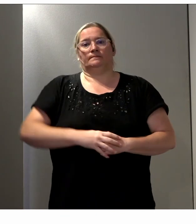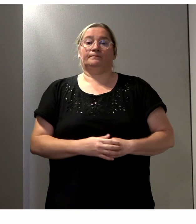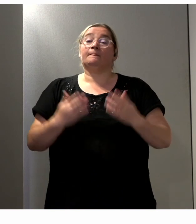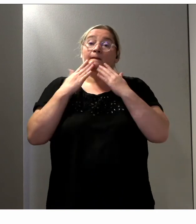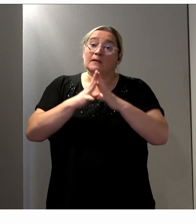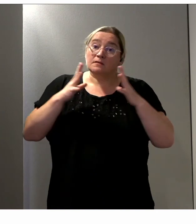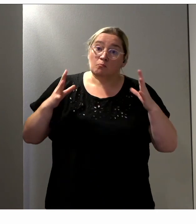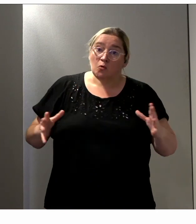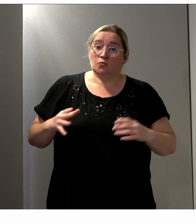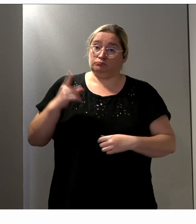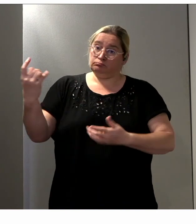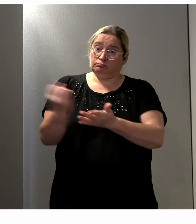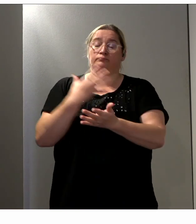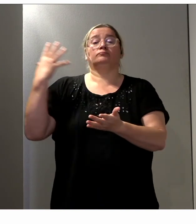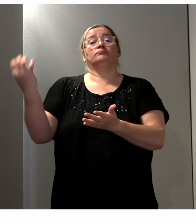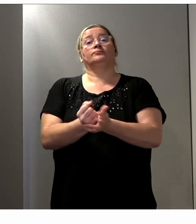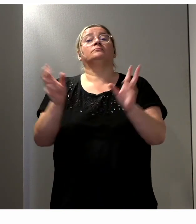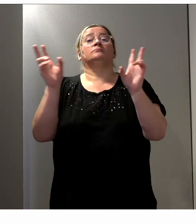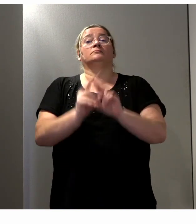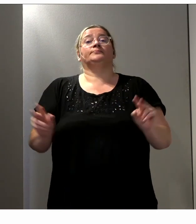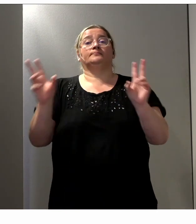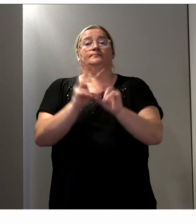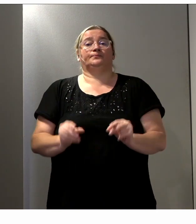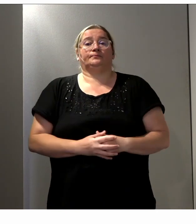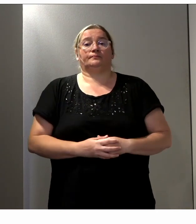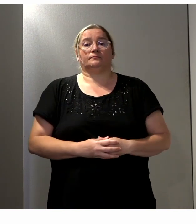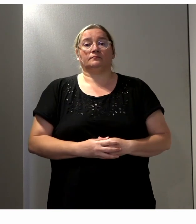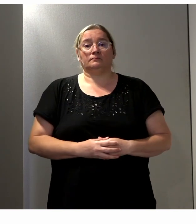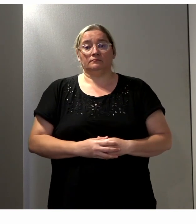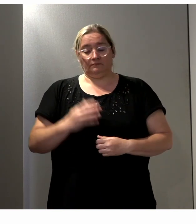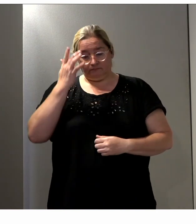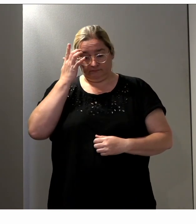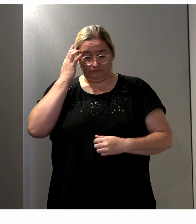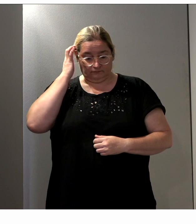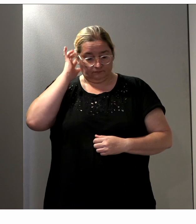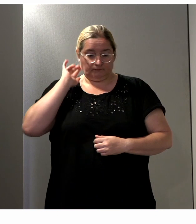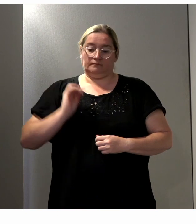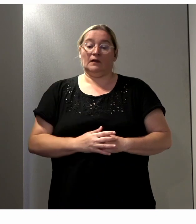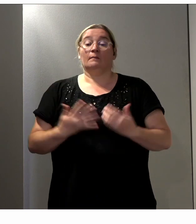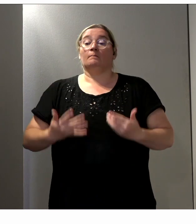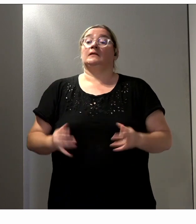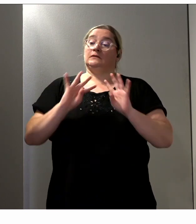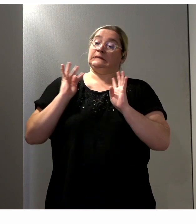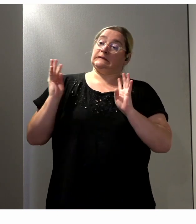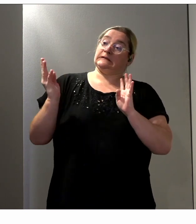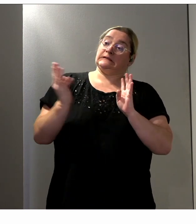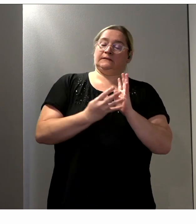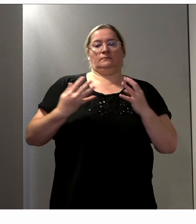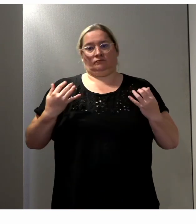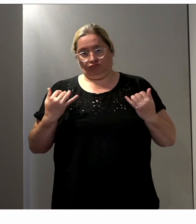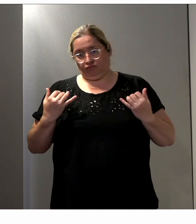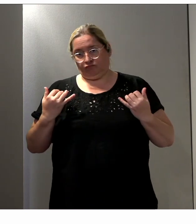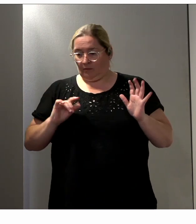Merci beaucoup, Sophie, pour ces précisions. Alors, on n'est pas encore tout à fait au bout de cette table ronde, mais plus très loin en